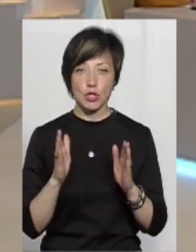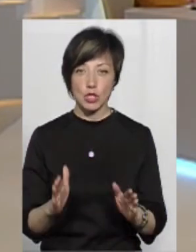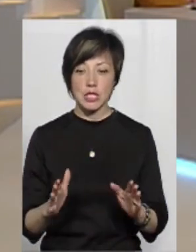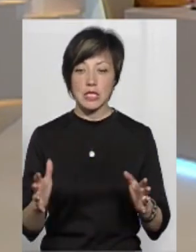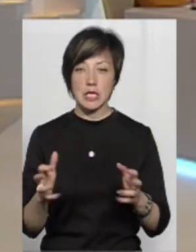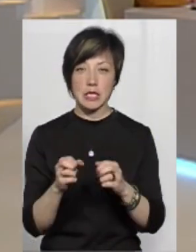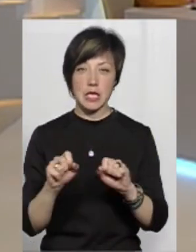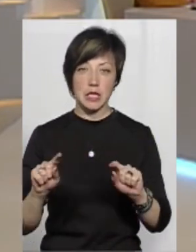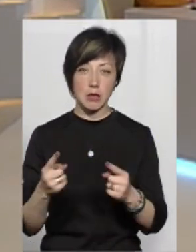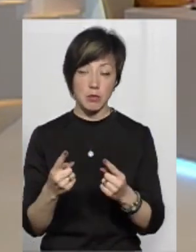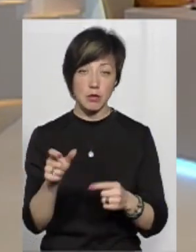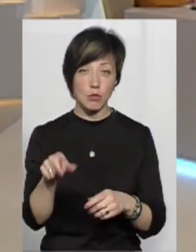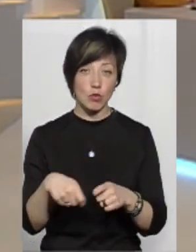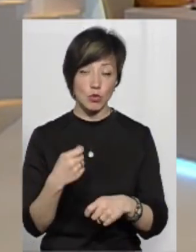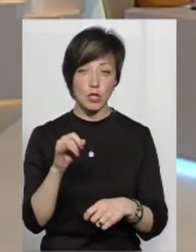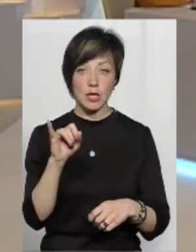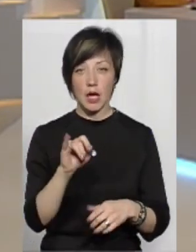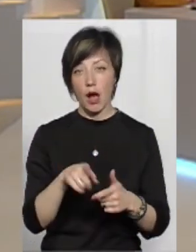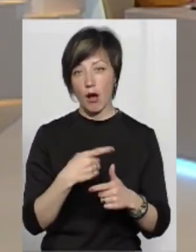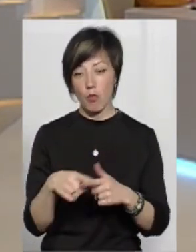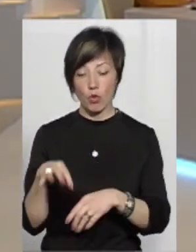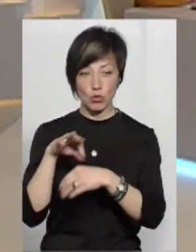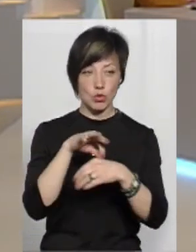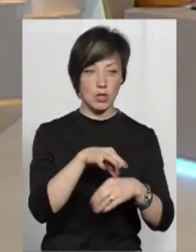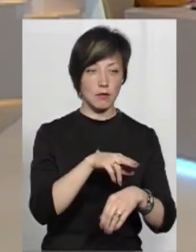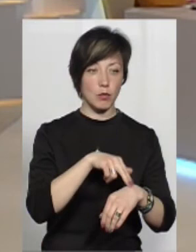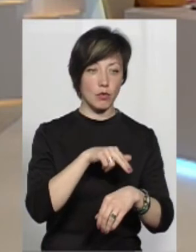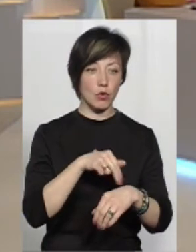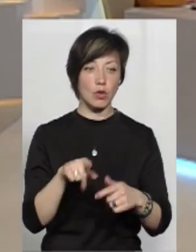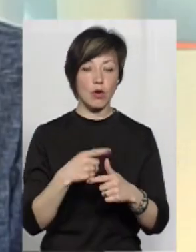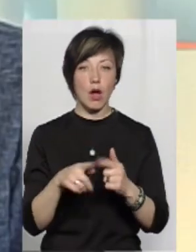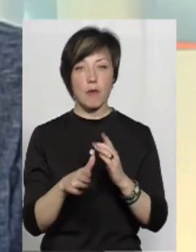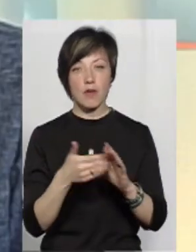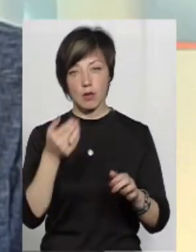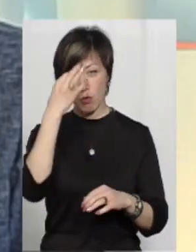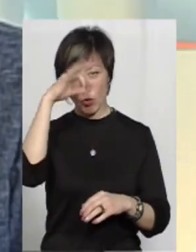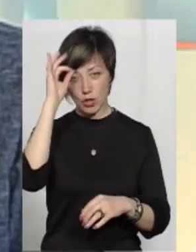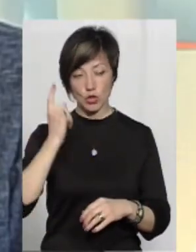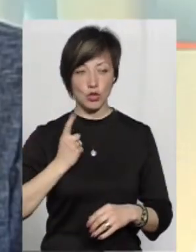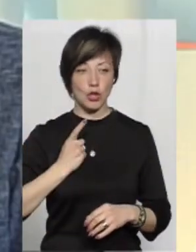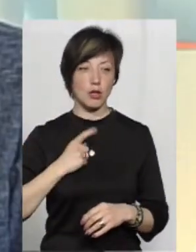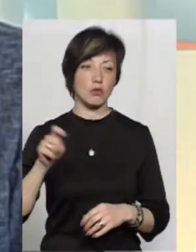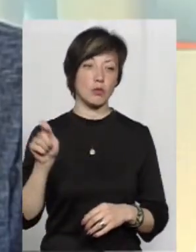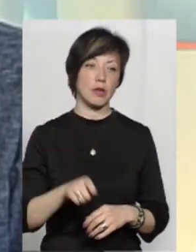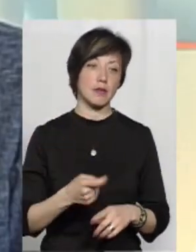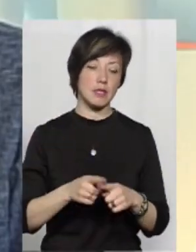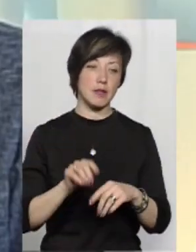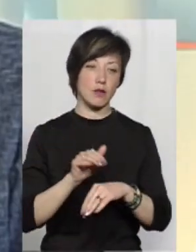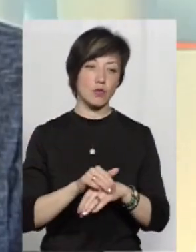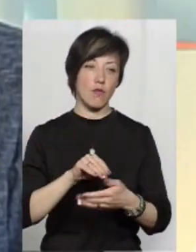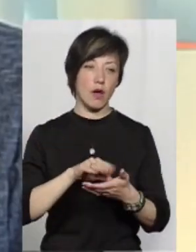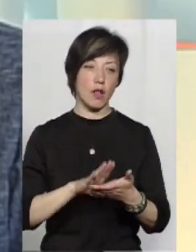затримати особу, яка вчинила правопорушення, або доставити до правоохоронних органів, або викликати поліцію і дочекатися, щоб вона приїхала, це